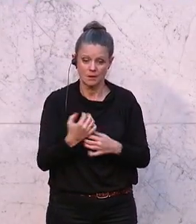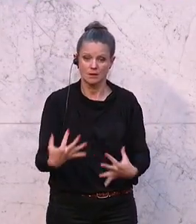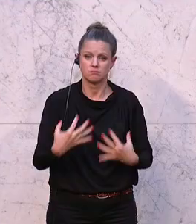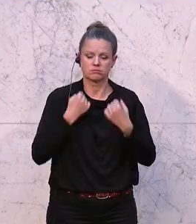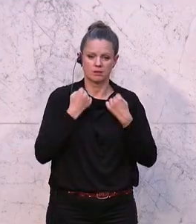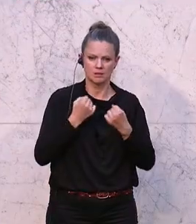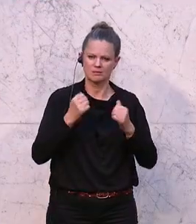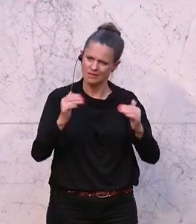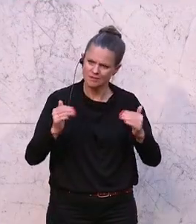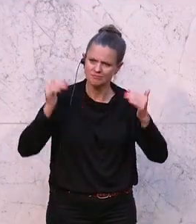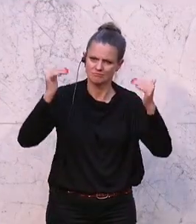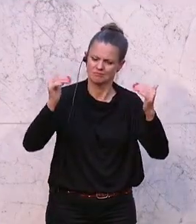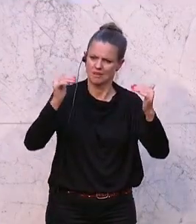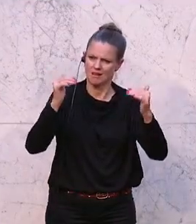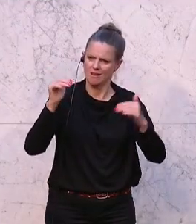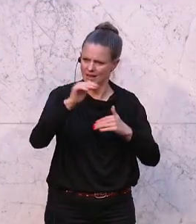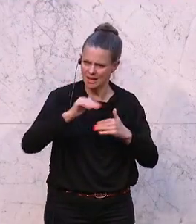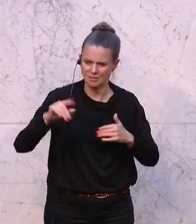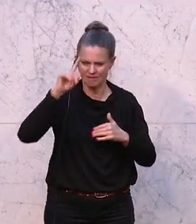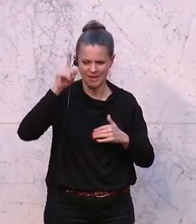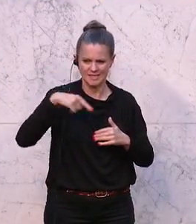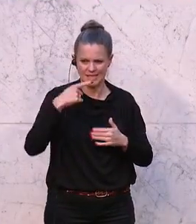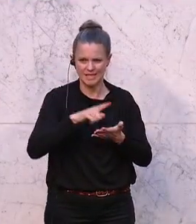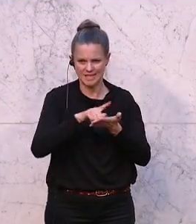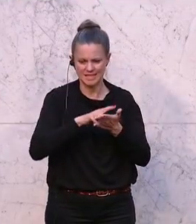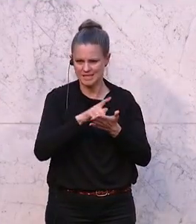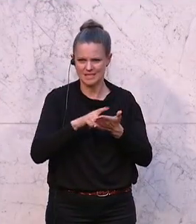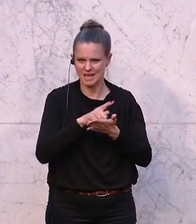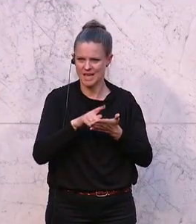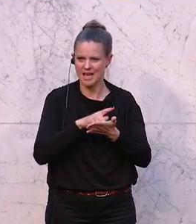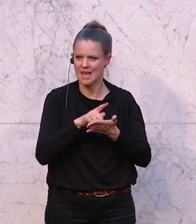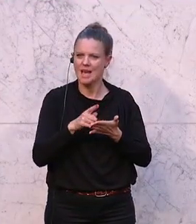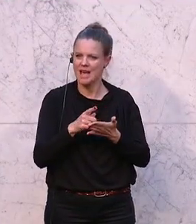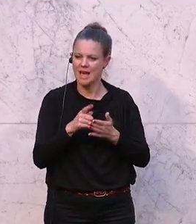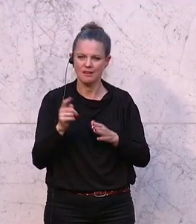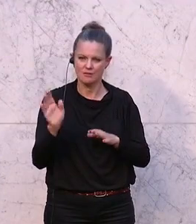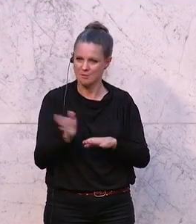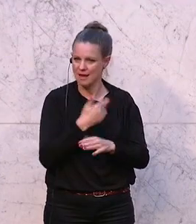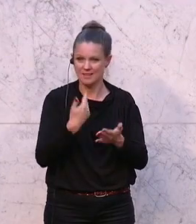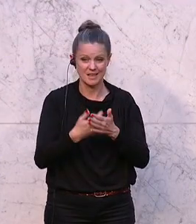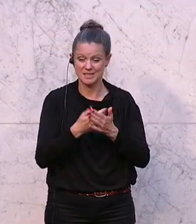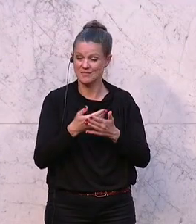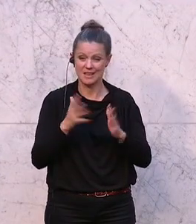eine Meta-Ebene, meine Redezeit ist um, deswegen lasse ich auch das Klatschen nicht zu, es geht schon